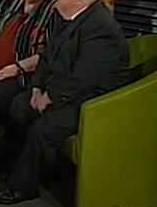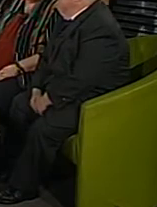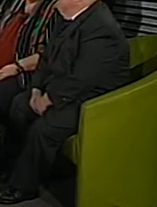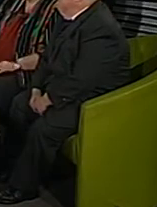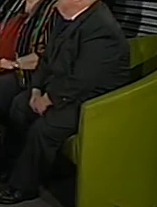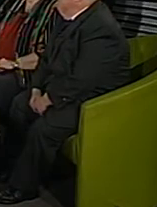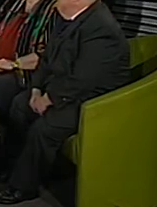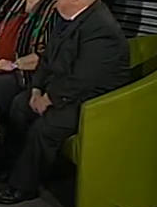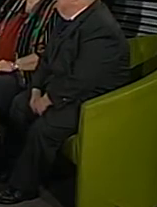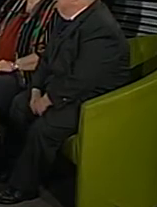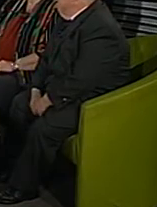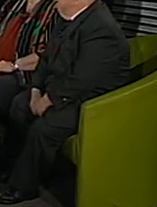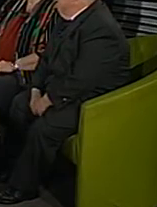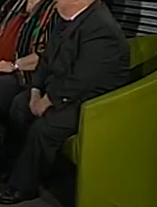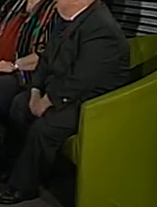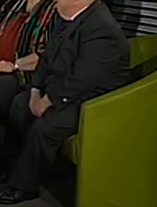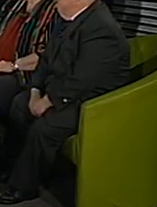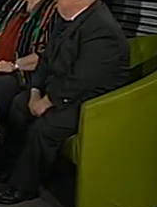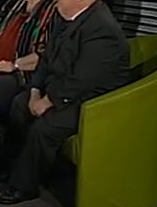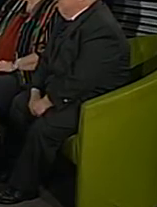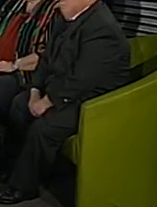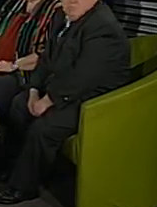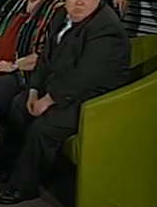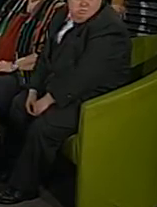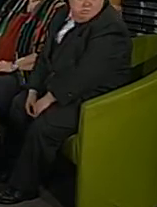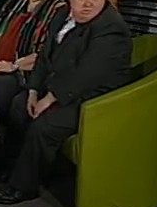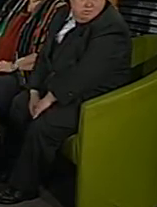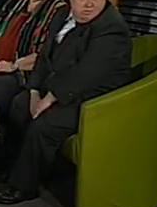Să vă mulțumesc foarte mult